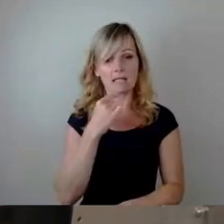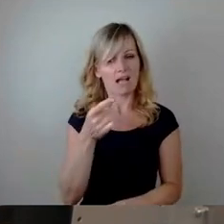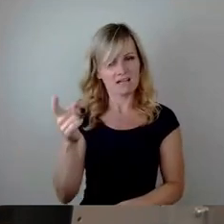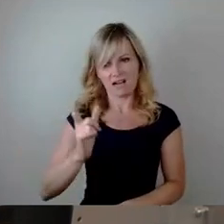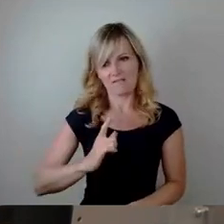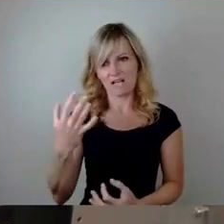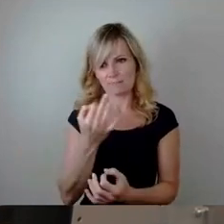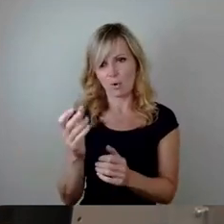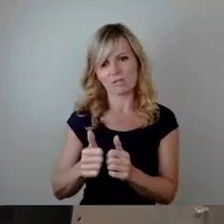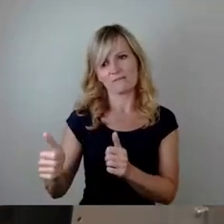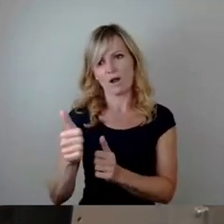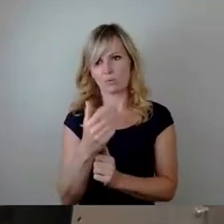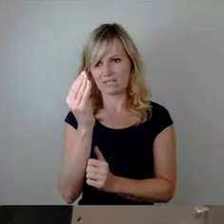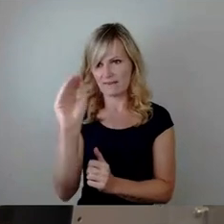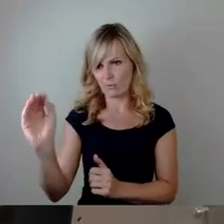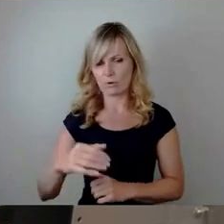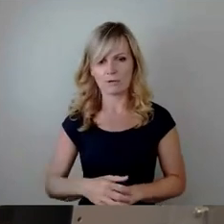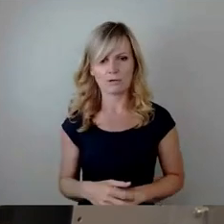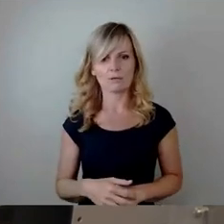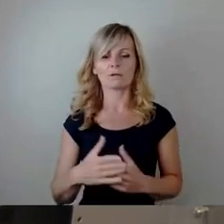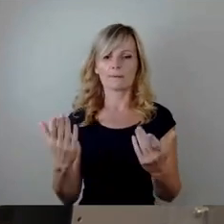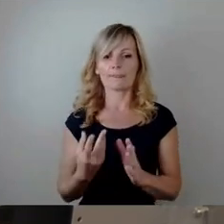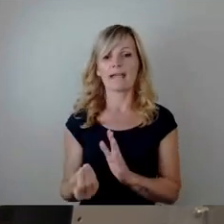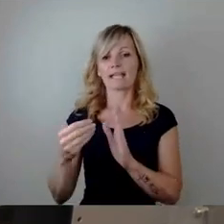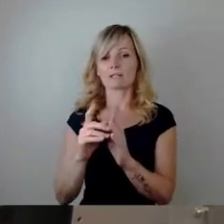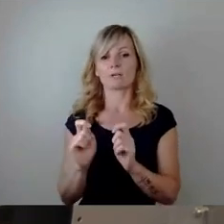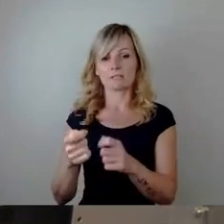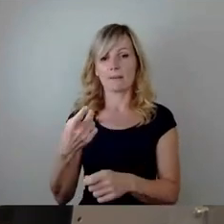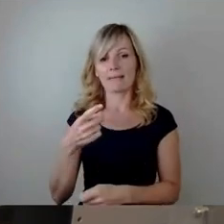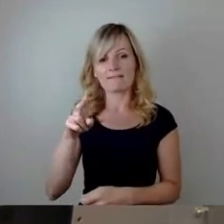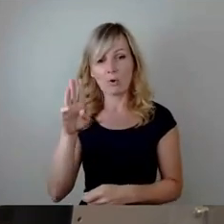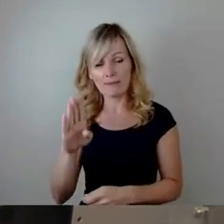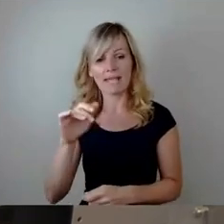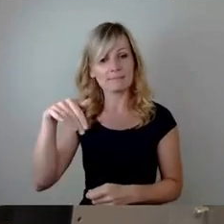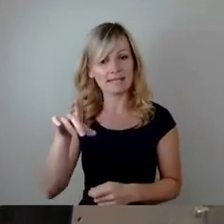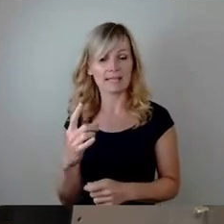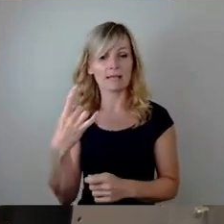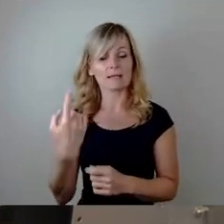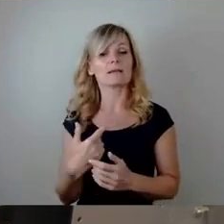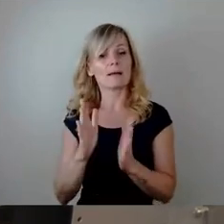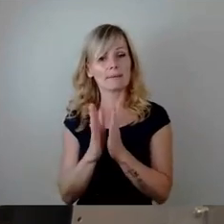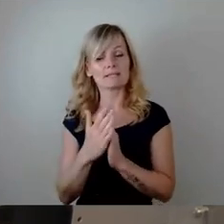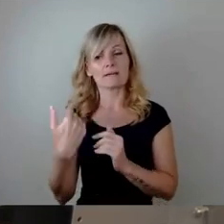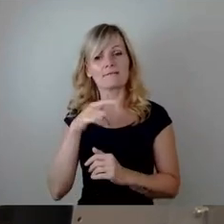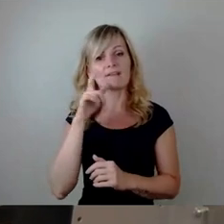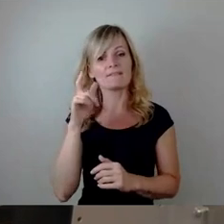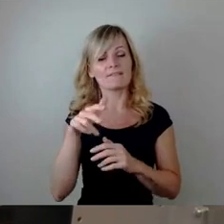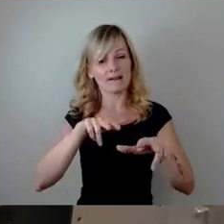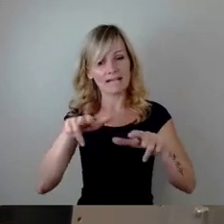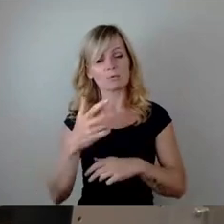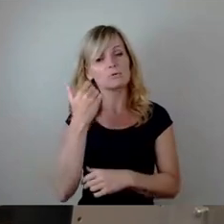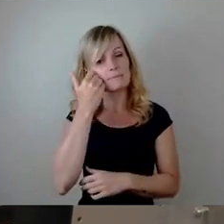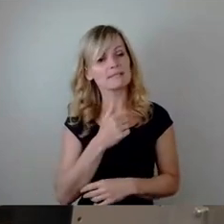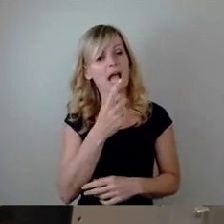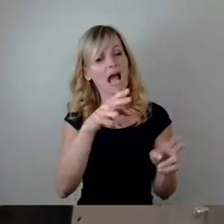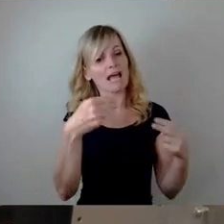Ergänzungsantrag der SPD-PVB angeht, so bitte ich die Verwaltung um Beantwortung folgender Fragen. Erstens, in